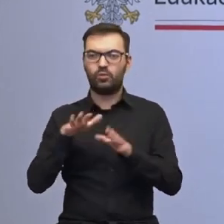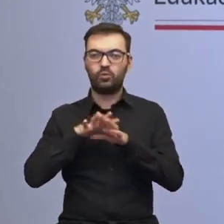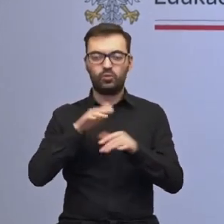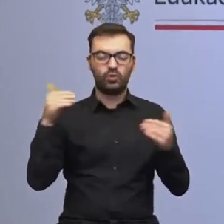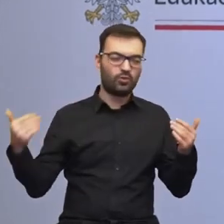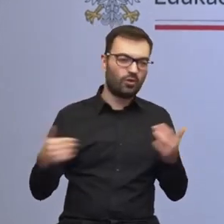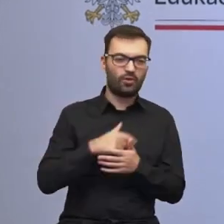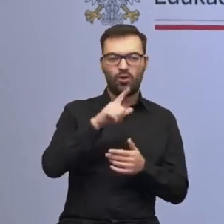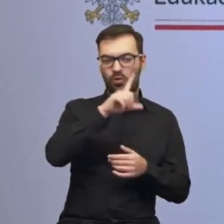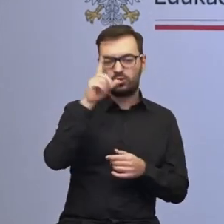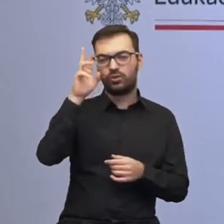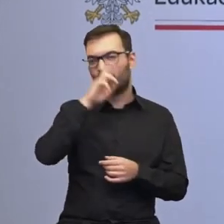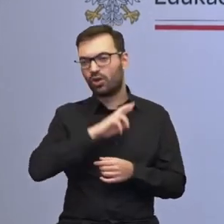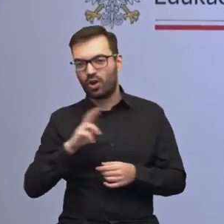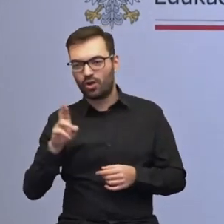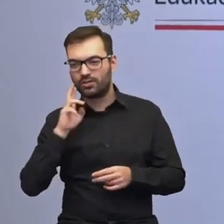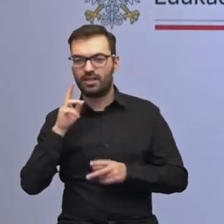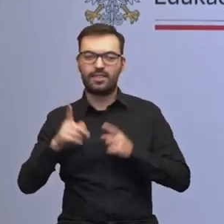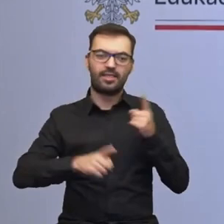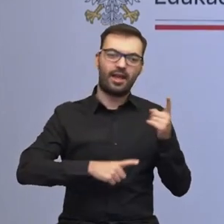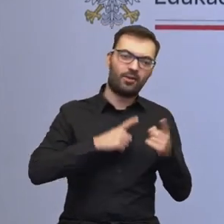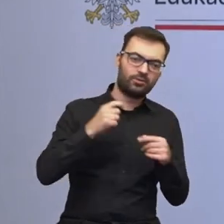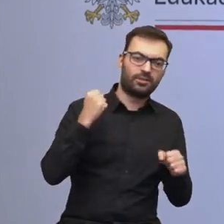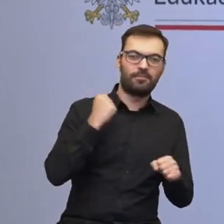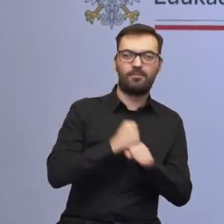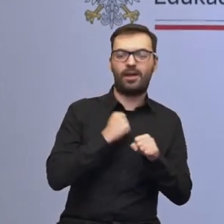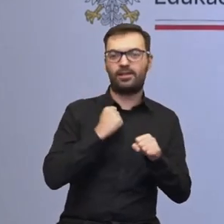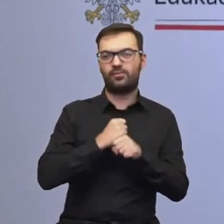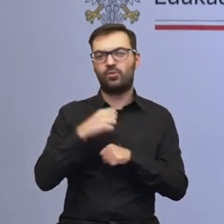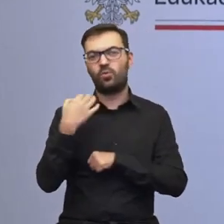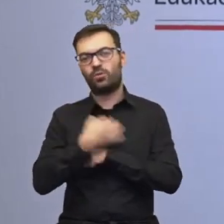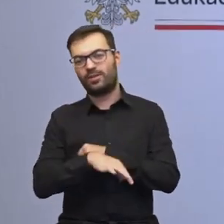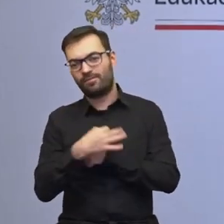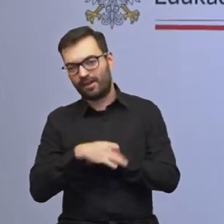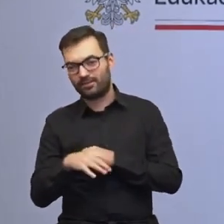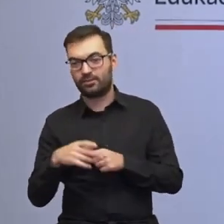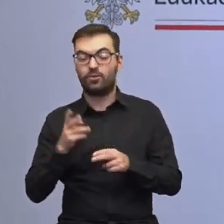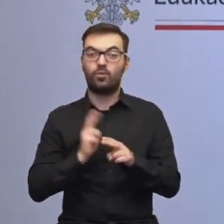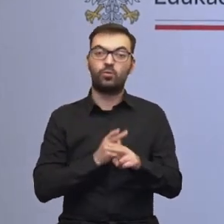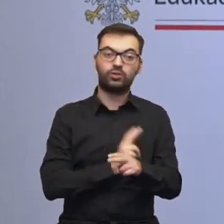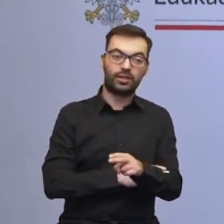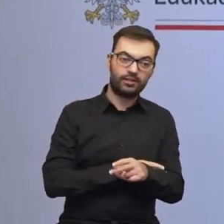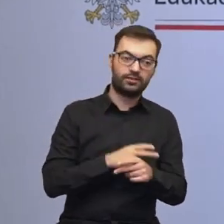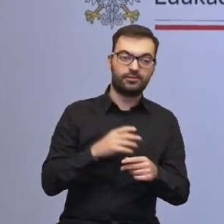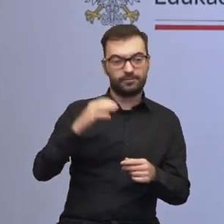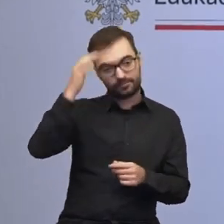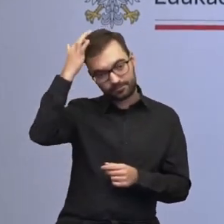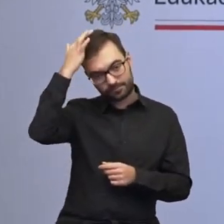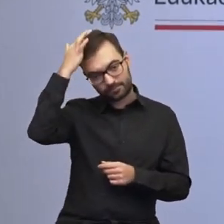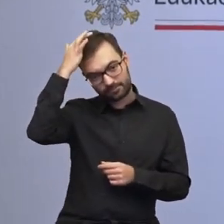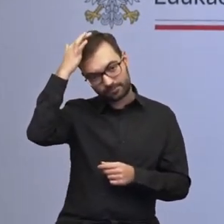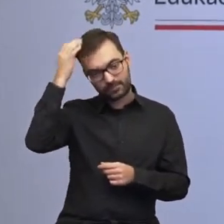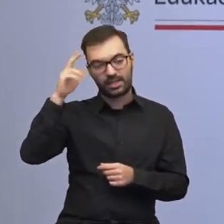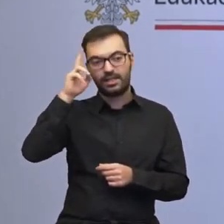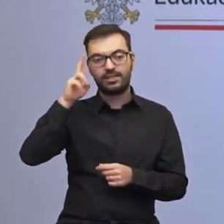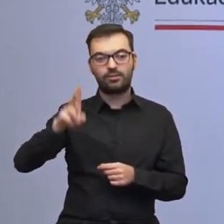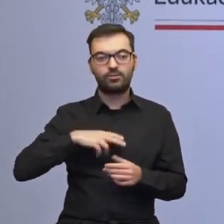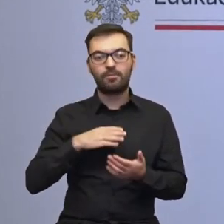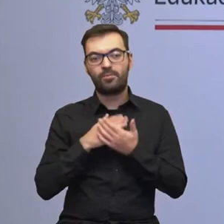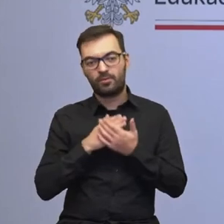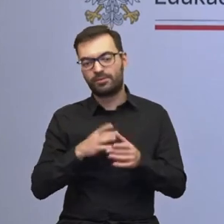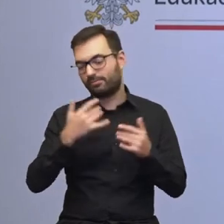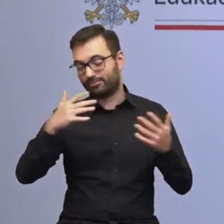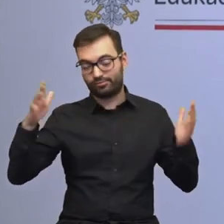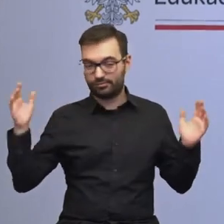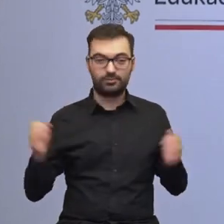poznałam, rodziców, nauczycieli, pracowników uczelni wyższych, urzędników, instytucje pomocowe, specjalistów